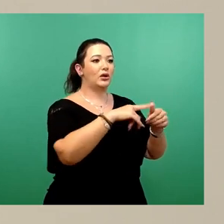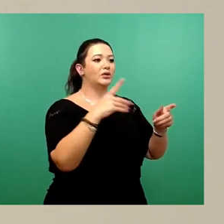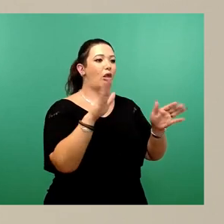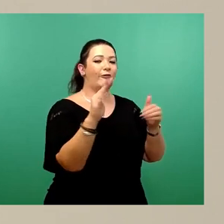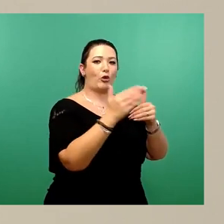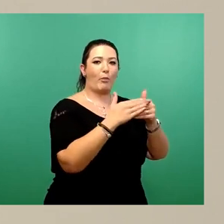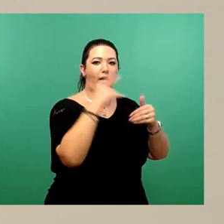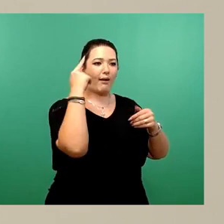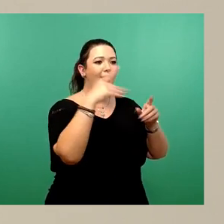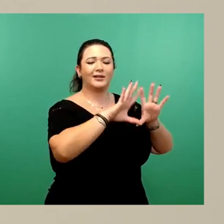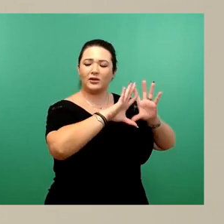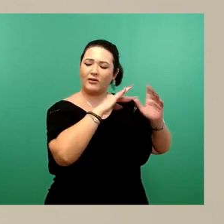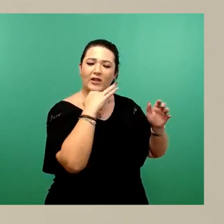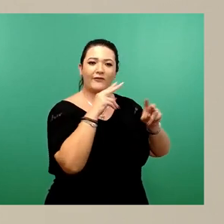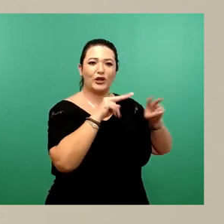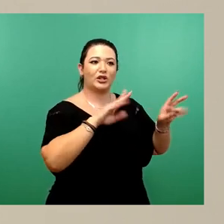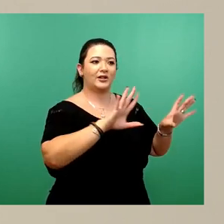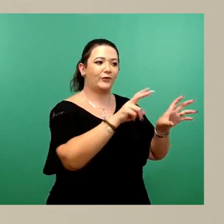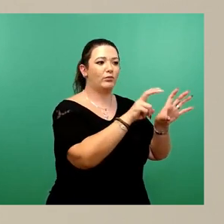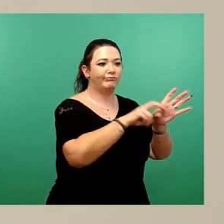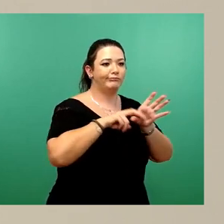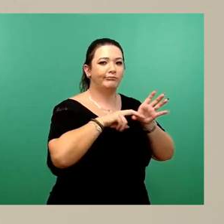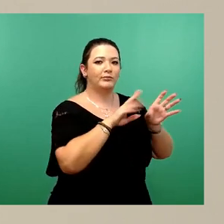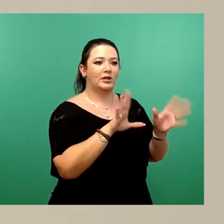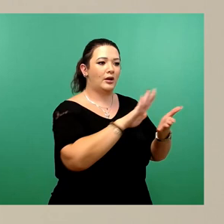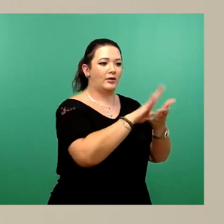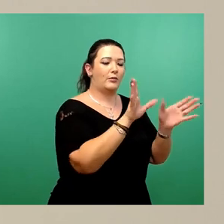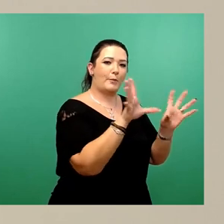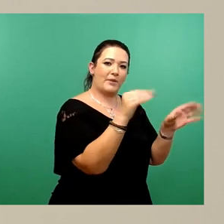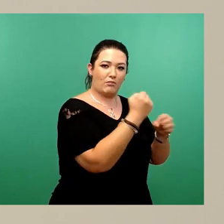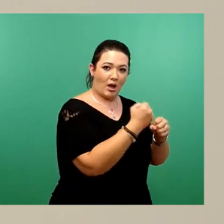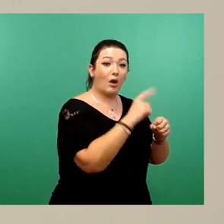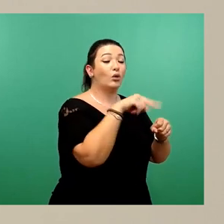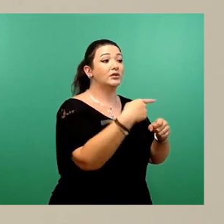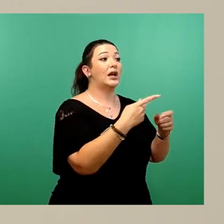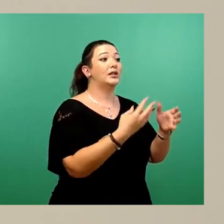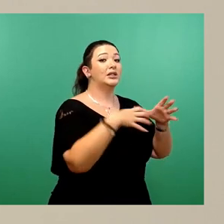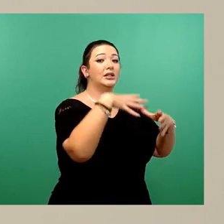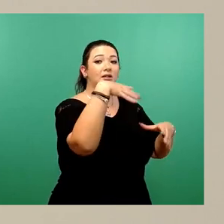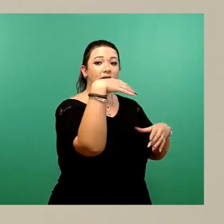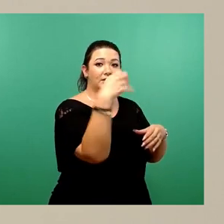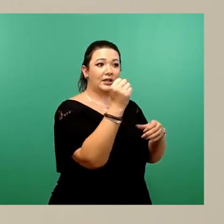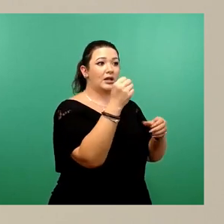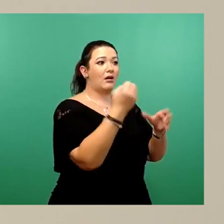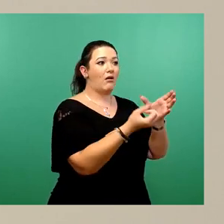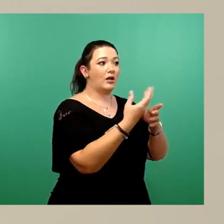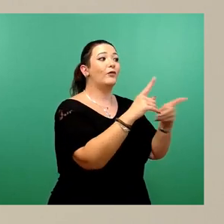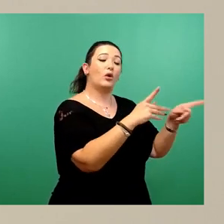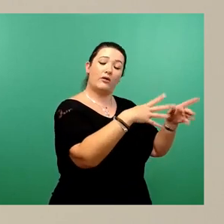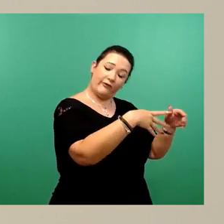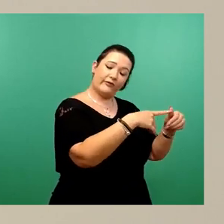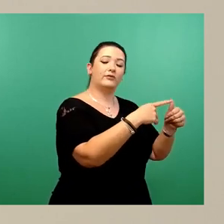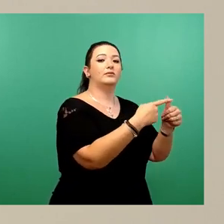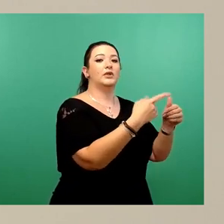3. Juli hat das Gremium einen Siegerentwurf gekürt und das ist ein Dresdner Büro geworden, Querfeld 1